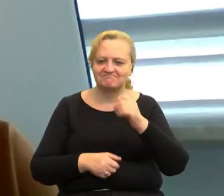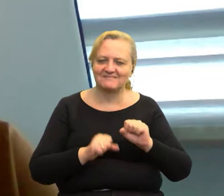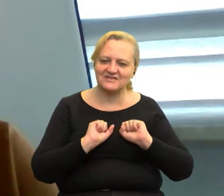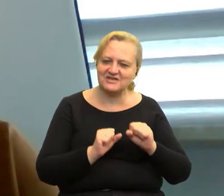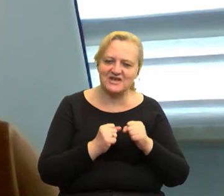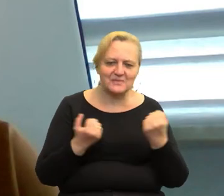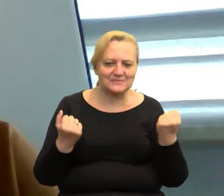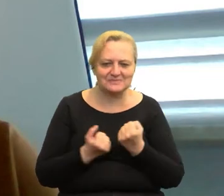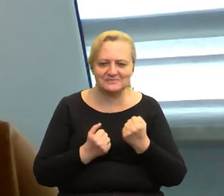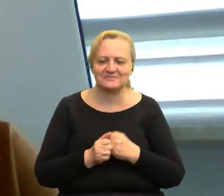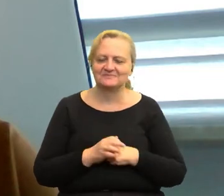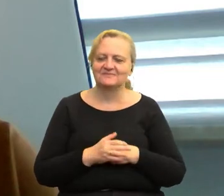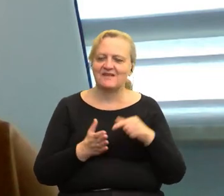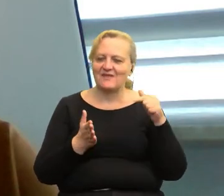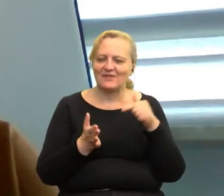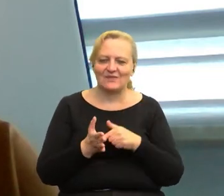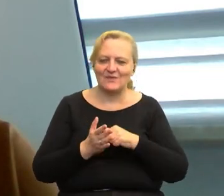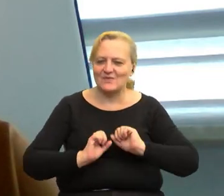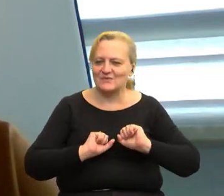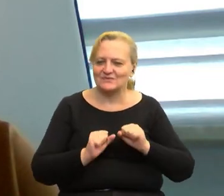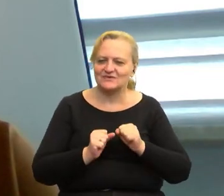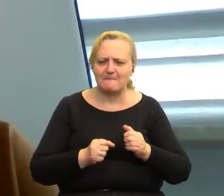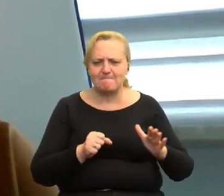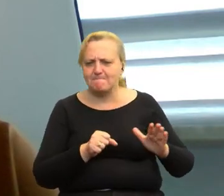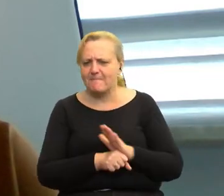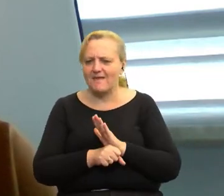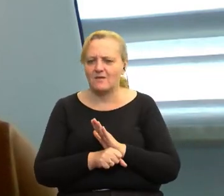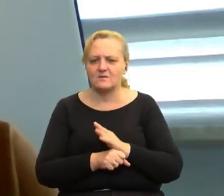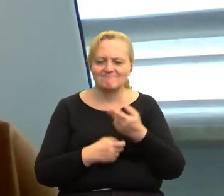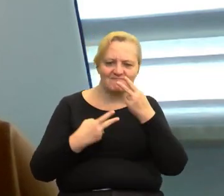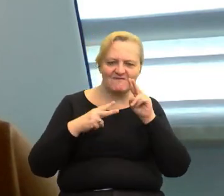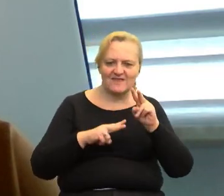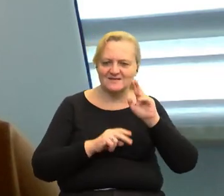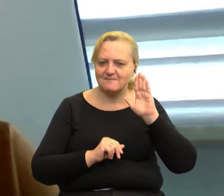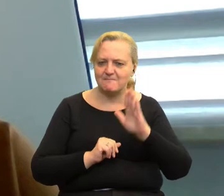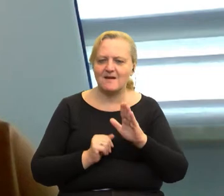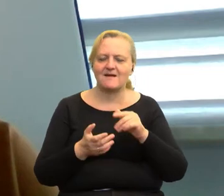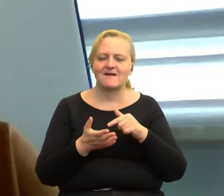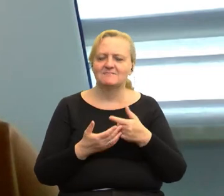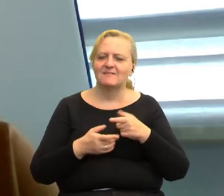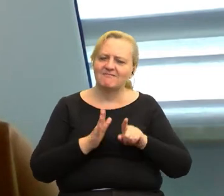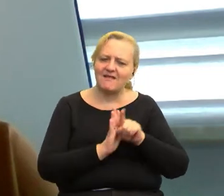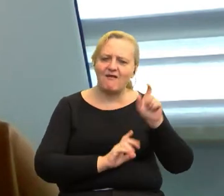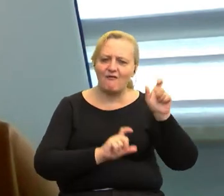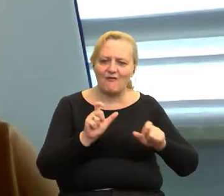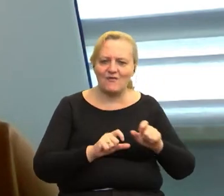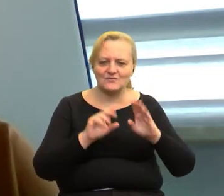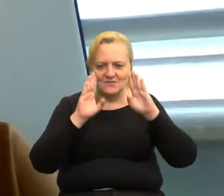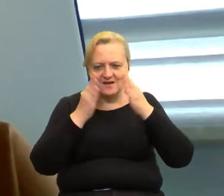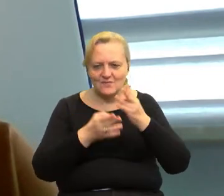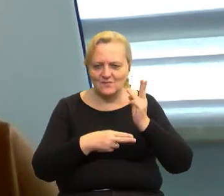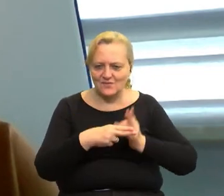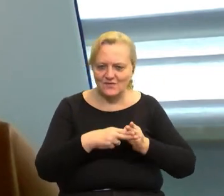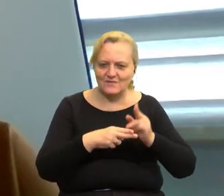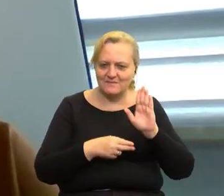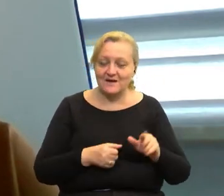za to podjęcie działań kompleksowych, z wizją na rzecz właśnie osób ze spektrum autyzmu,